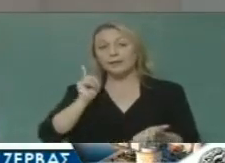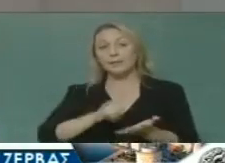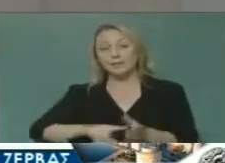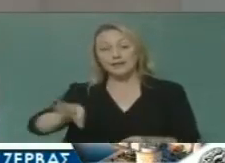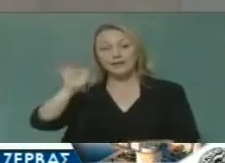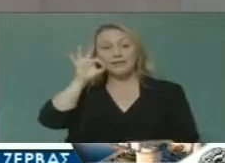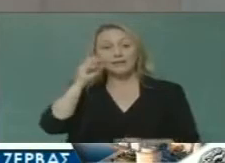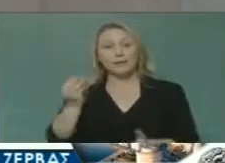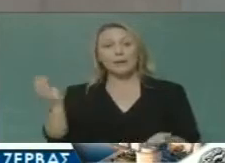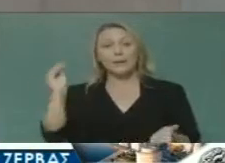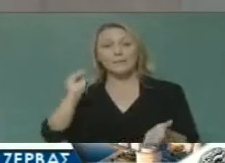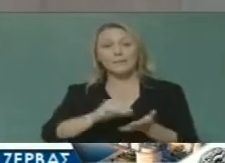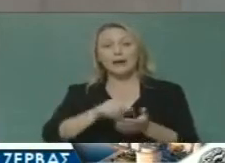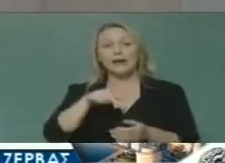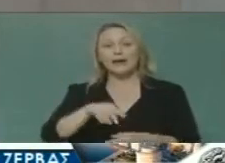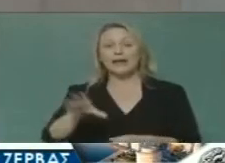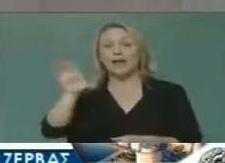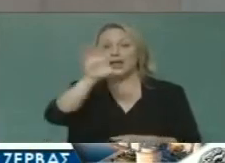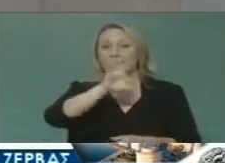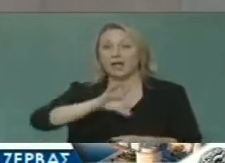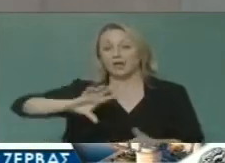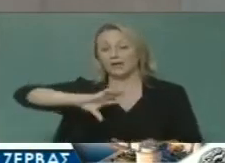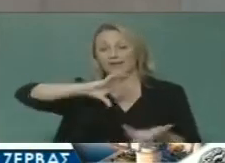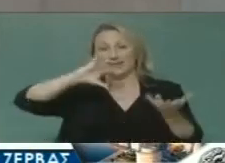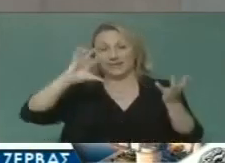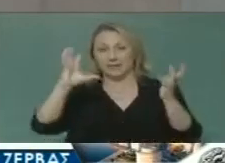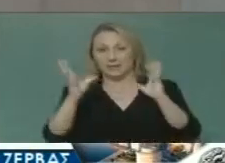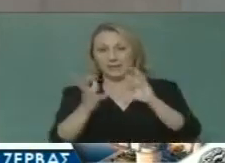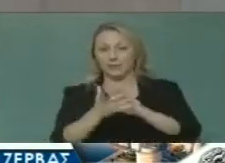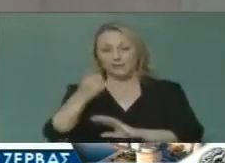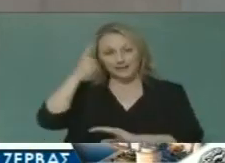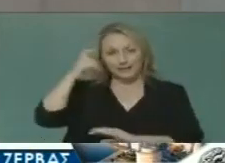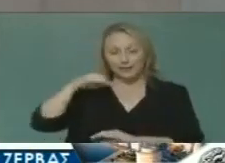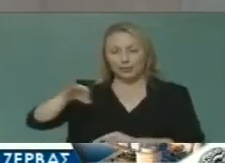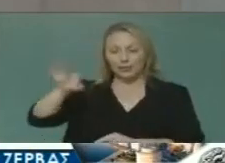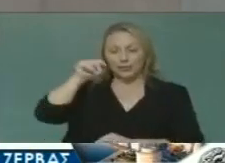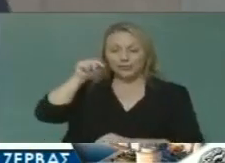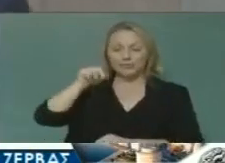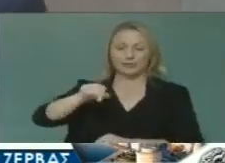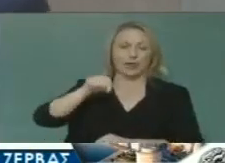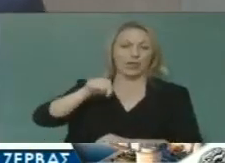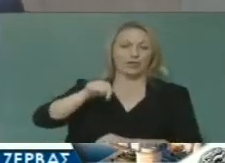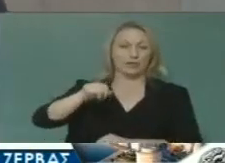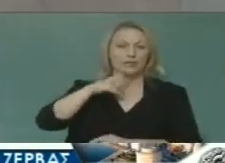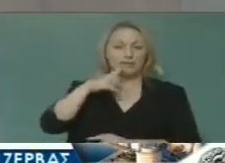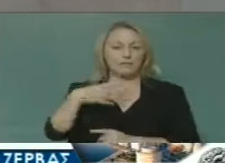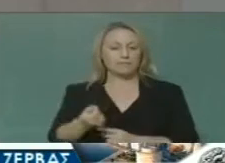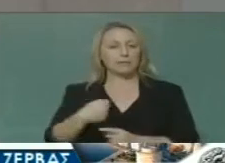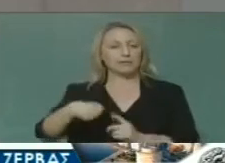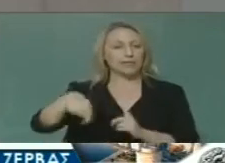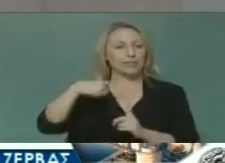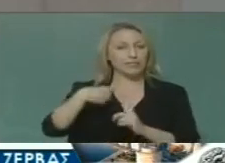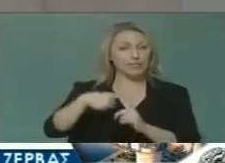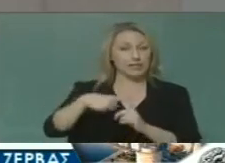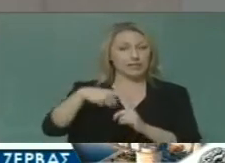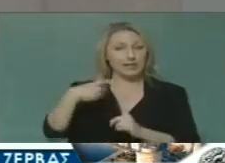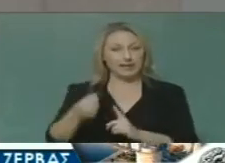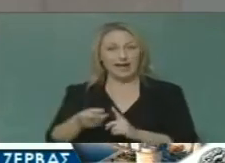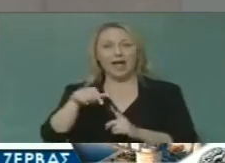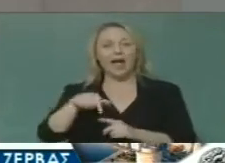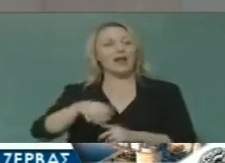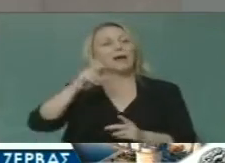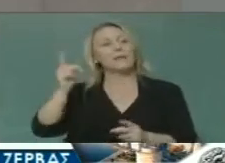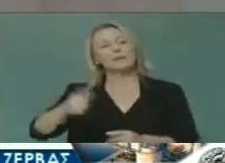Θεσσαλονίκη στους ευρωπαϊκούς και παγκόσμιους χάρτες αξιοποιώντας τα συγκριτικά της πλεονεκτήματα όχι όμως μένοντας σε άειλες